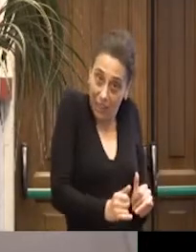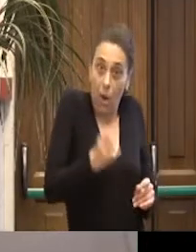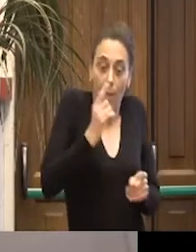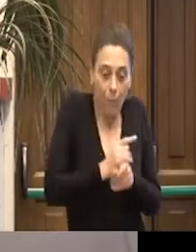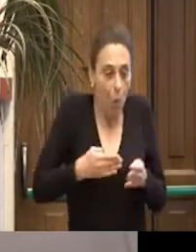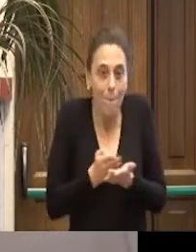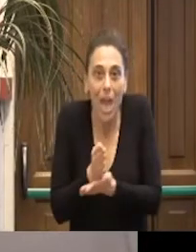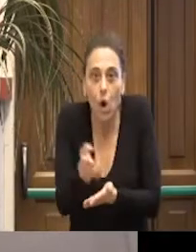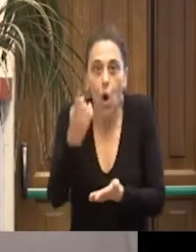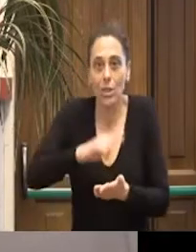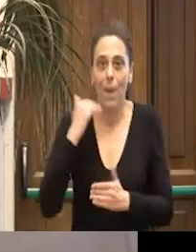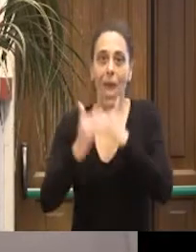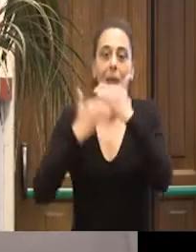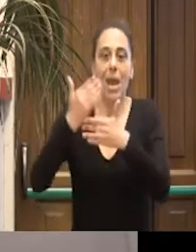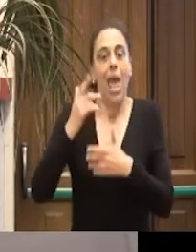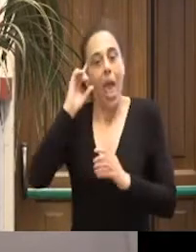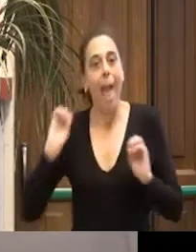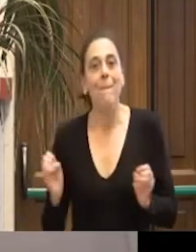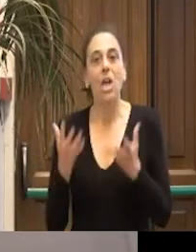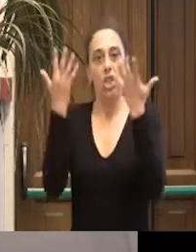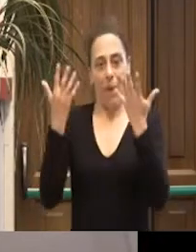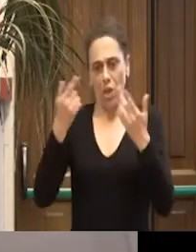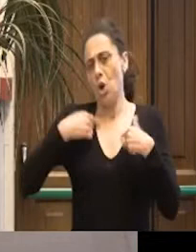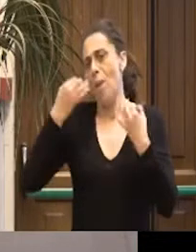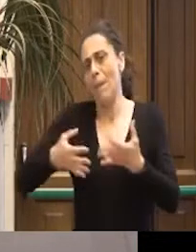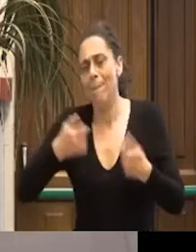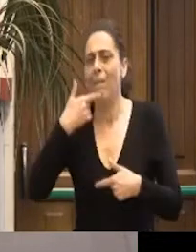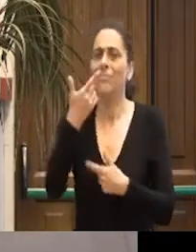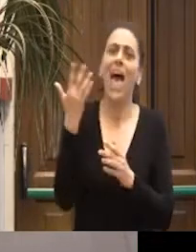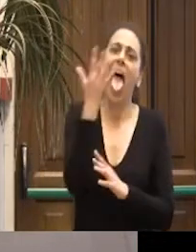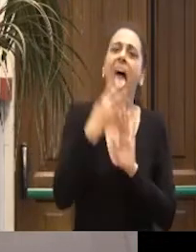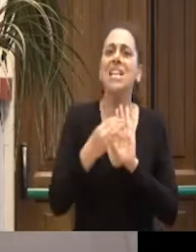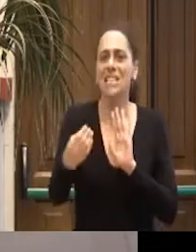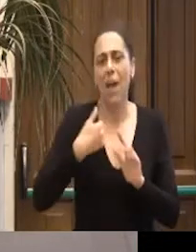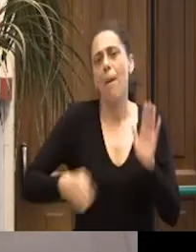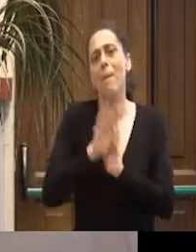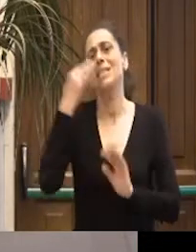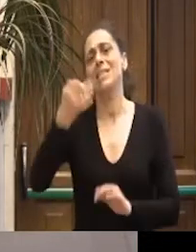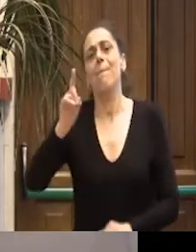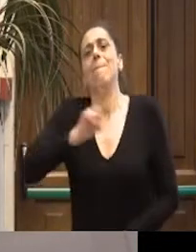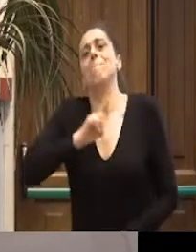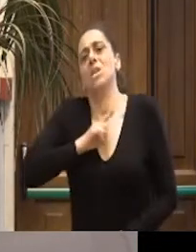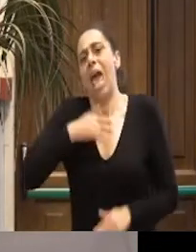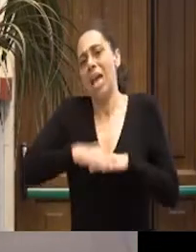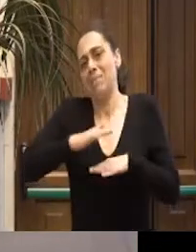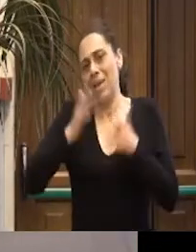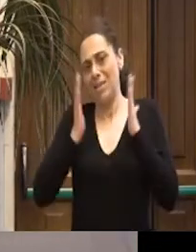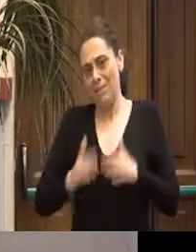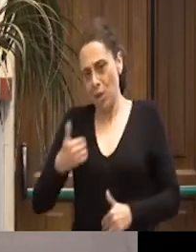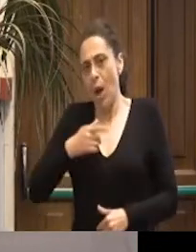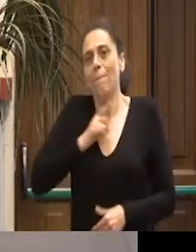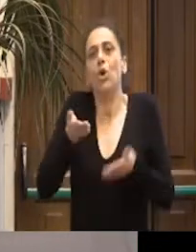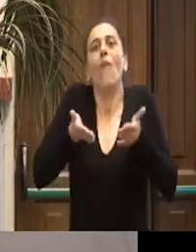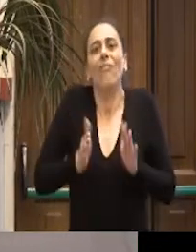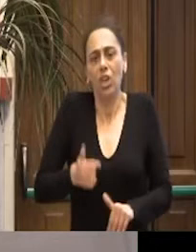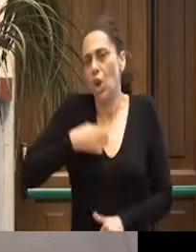emancipazione degli stessi, io qui faccio sempre un esempio, io parto sempre da me, parto da mio figlio e a